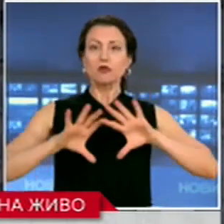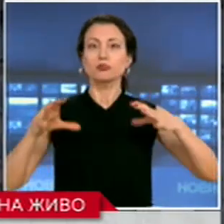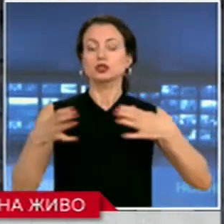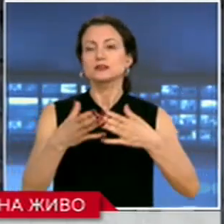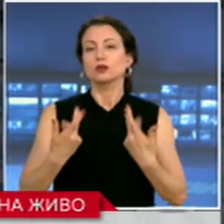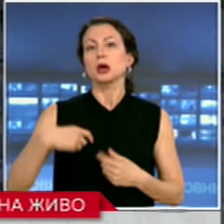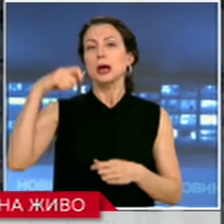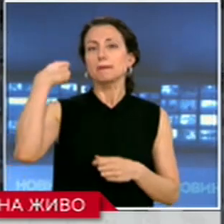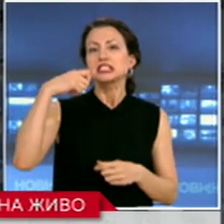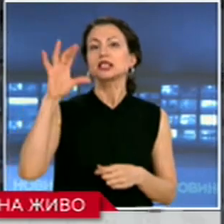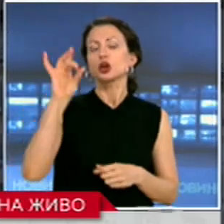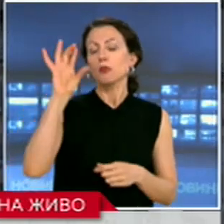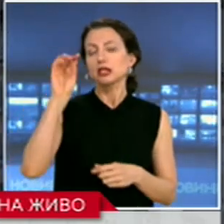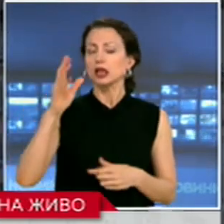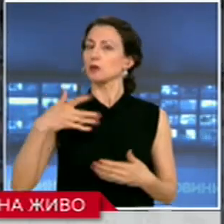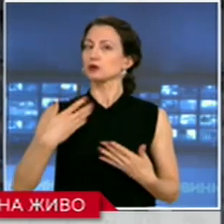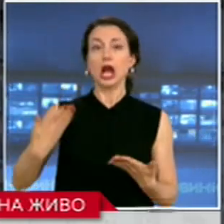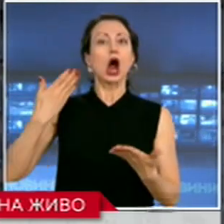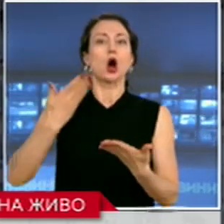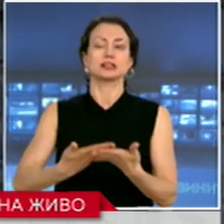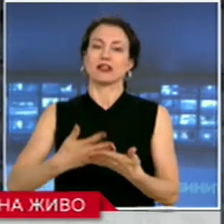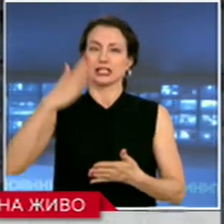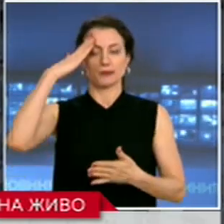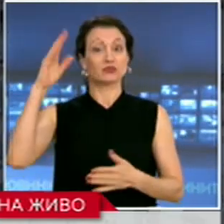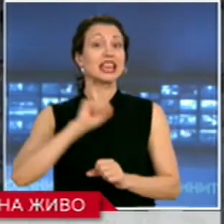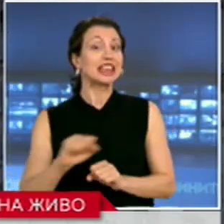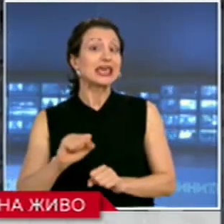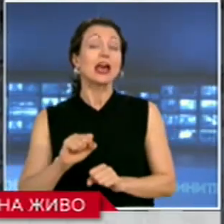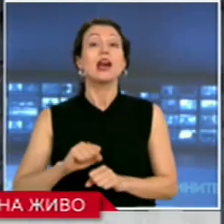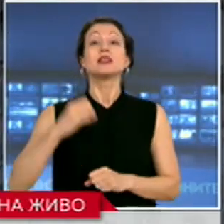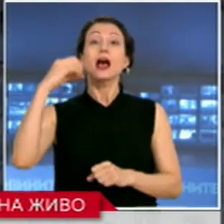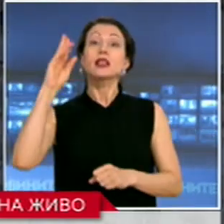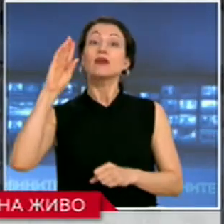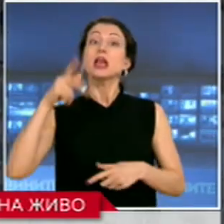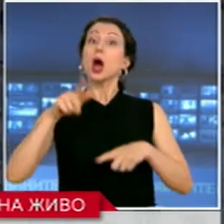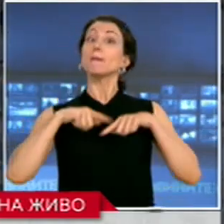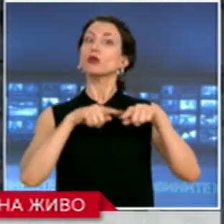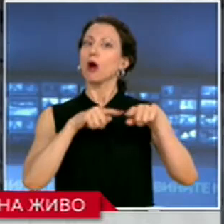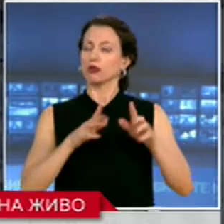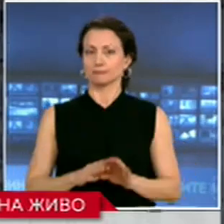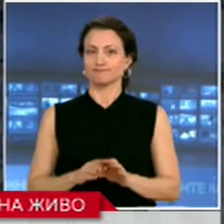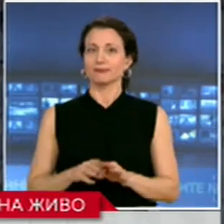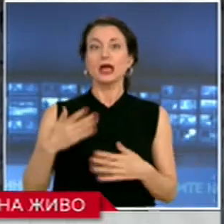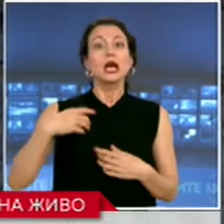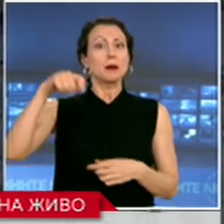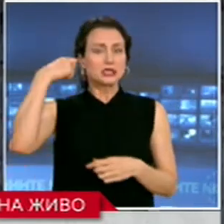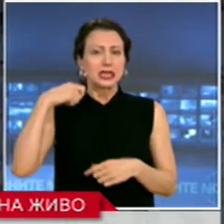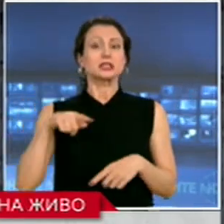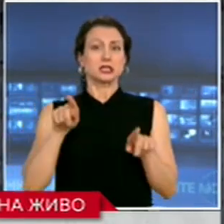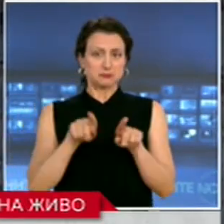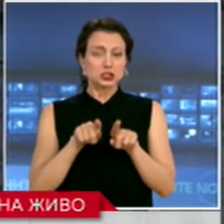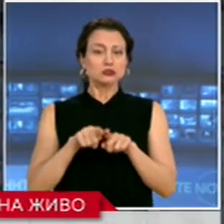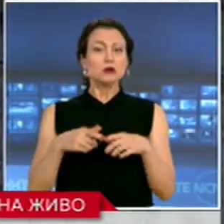президентът Ромен Радев поиска оставката на правителството, както и на главния прокурор. Държавният глава призова още органите на реда да